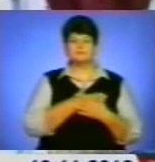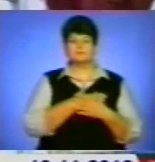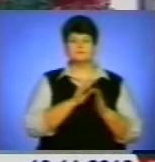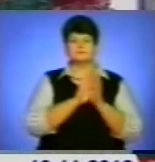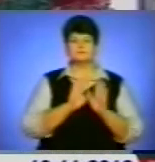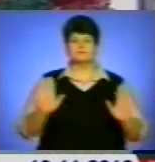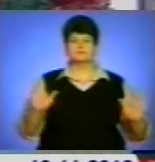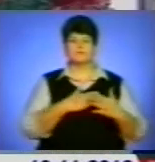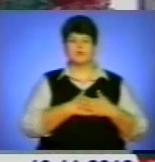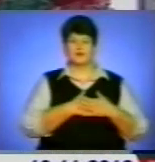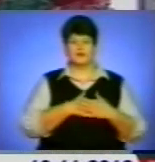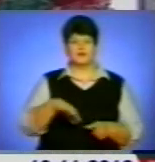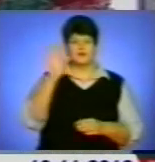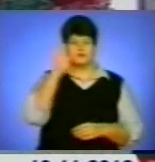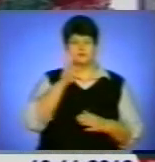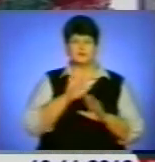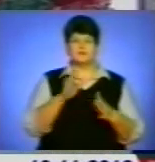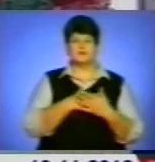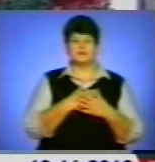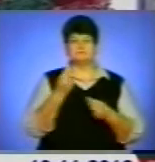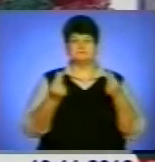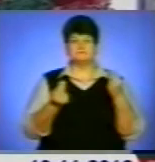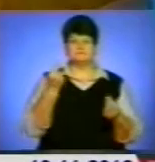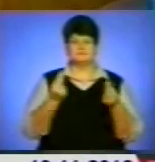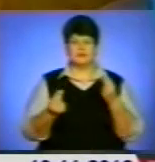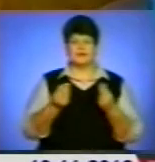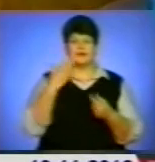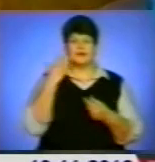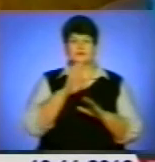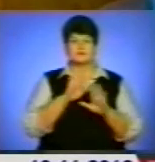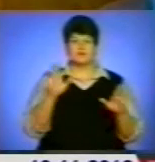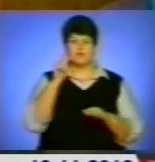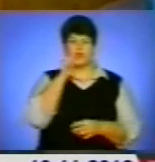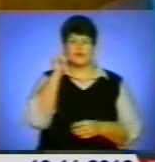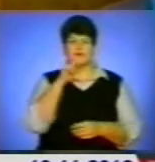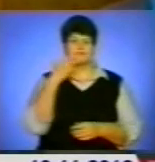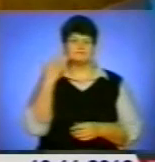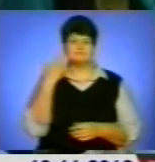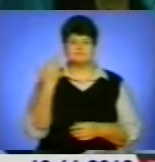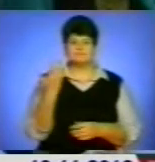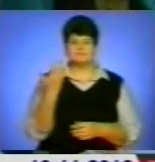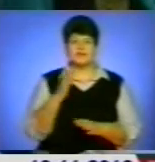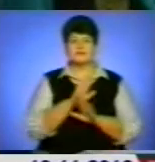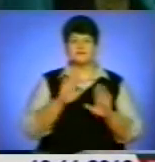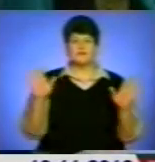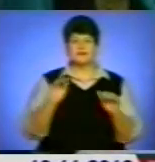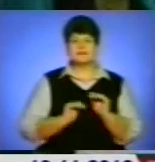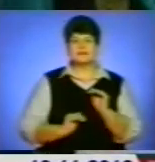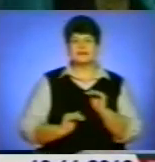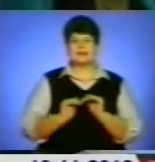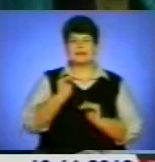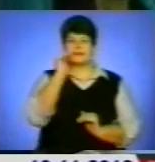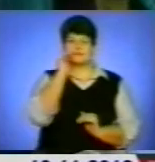юнакам жартівливі і, головне, вважають учасники співати українською легко та престижно. Співаю з дитинства, адже без цього я